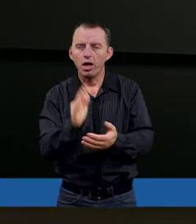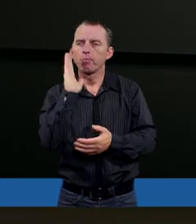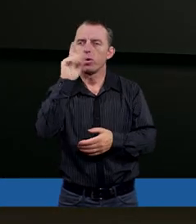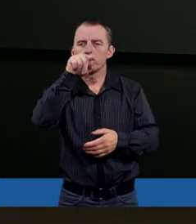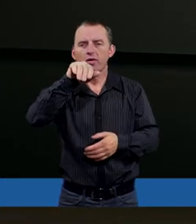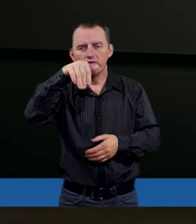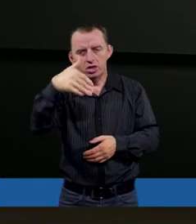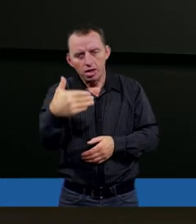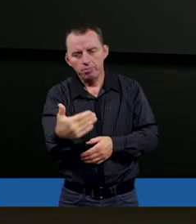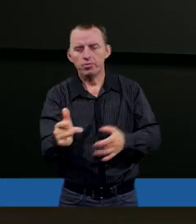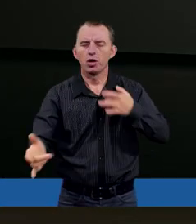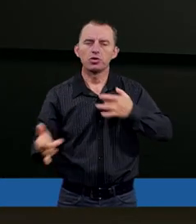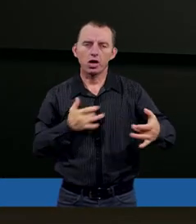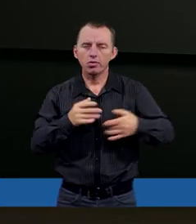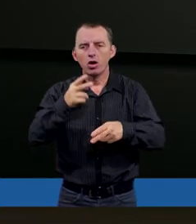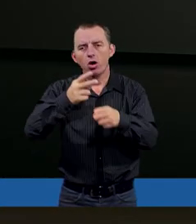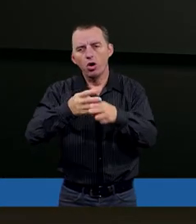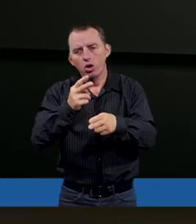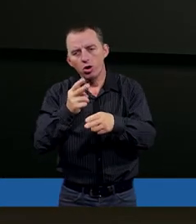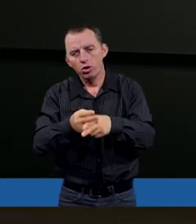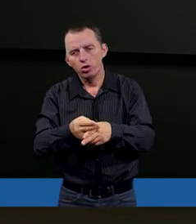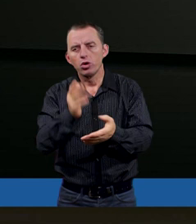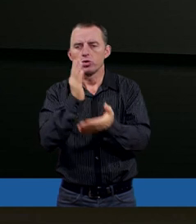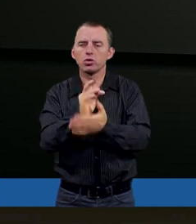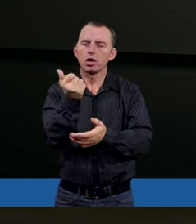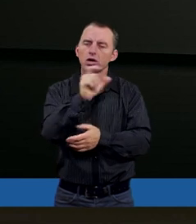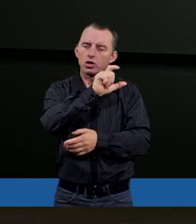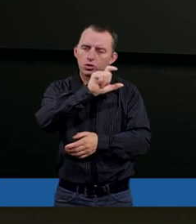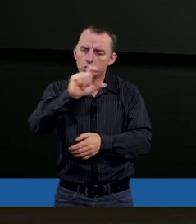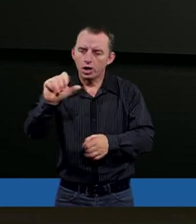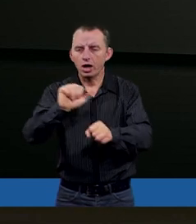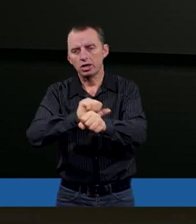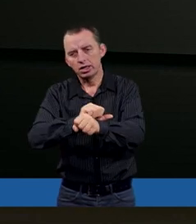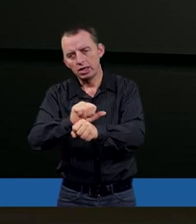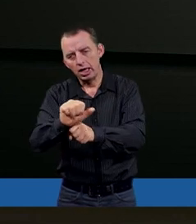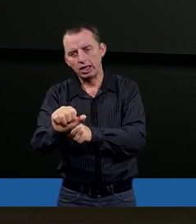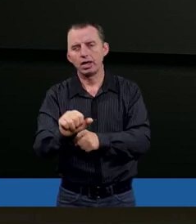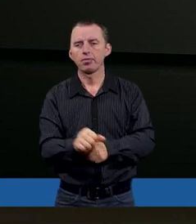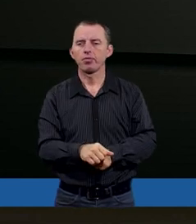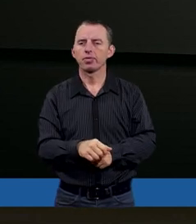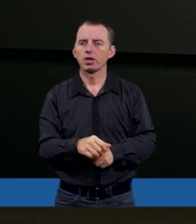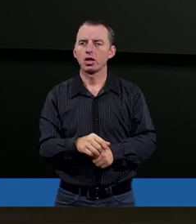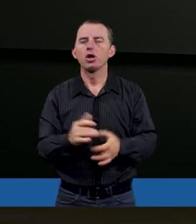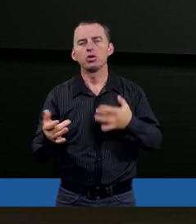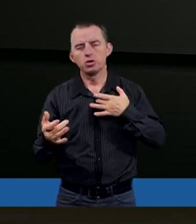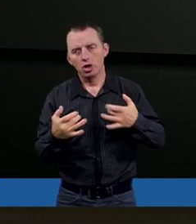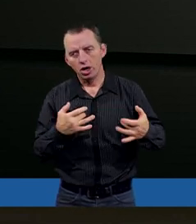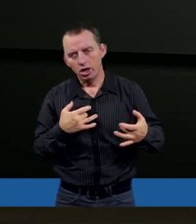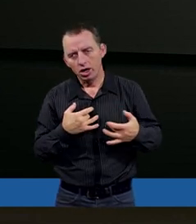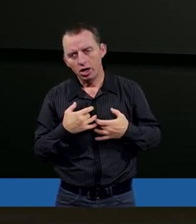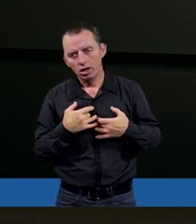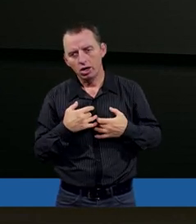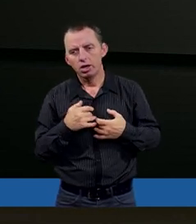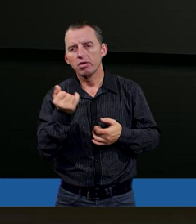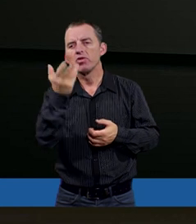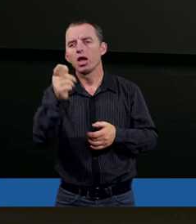tym cierpieniu, w tej chorobie już jakiś czas jest, prawda? I cierpi i pewnie wiele